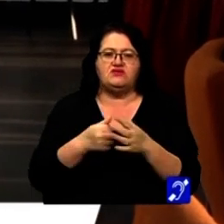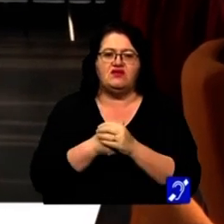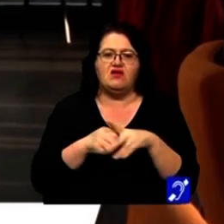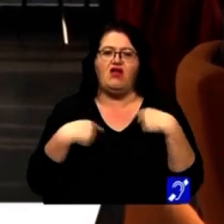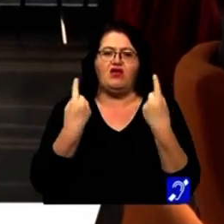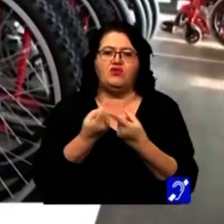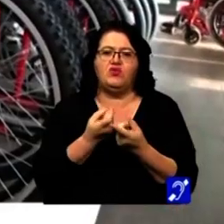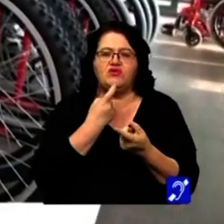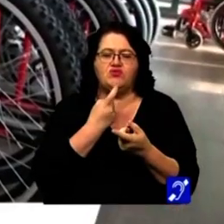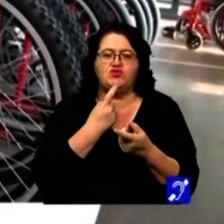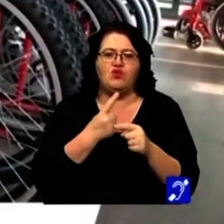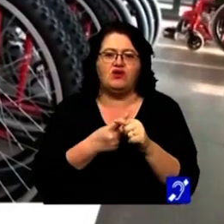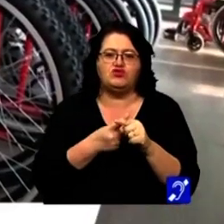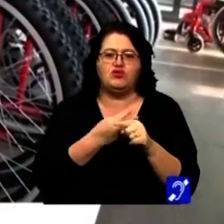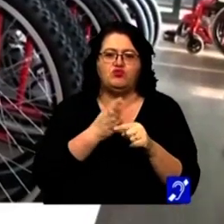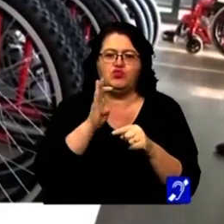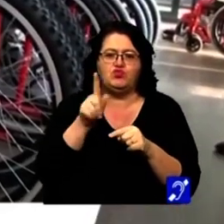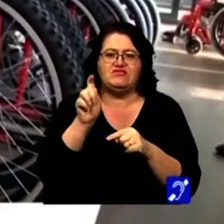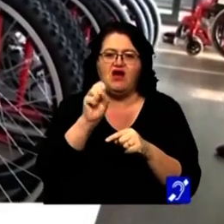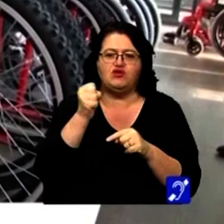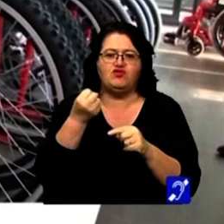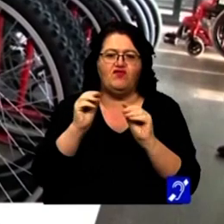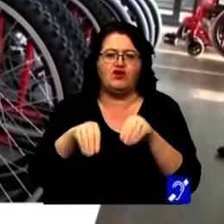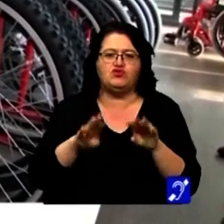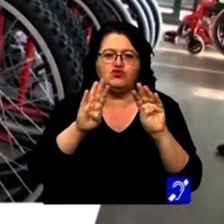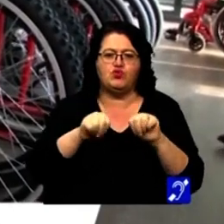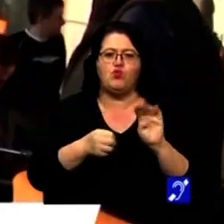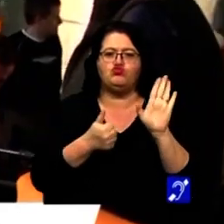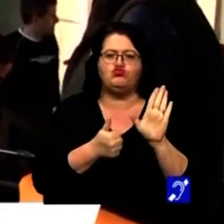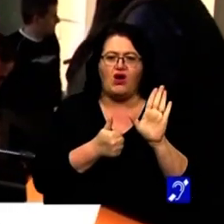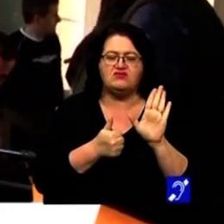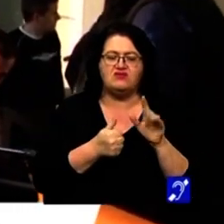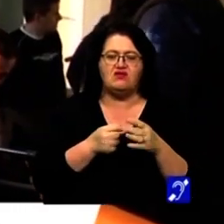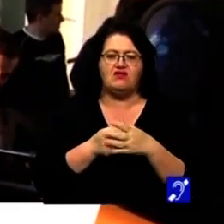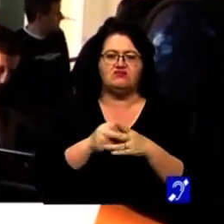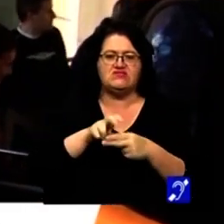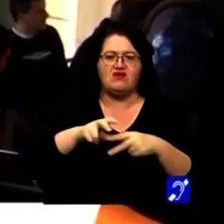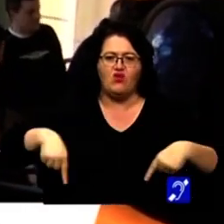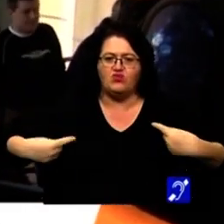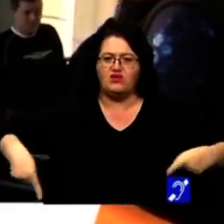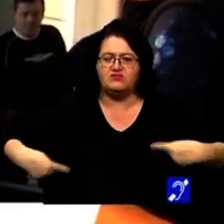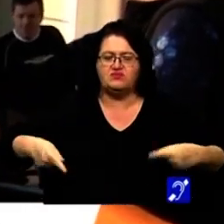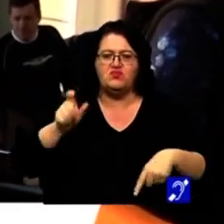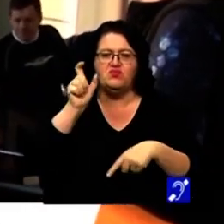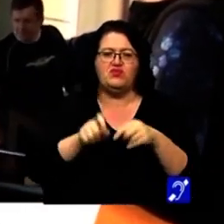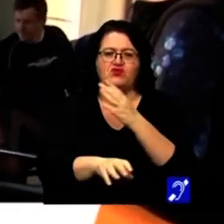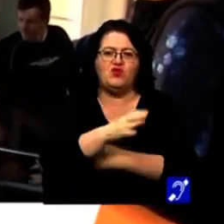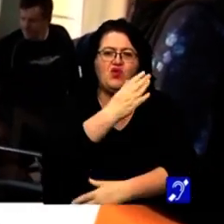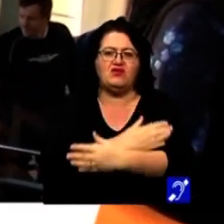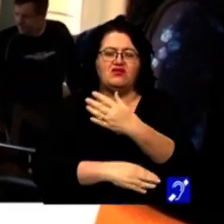La noi, în Timișoara și în Buziaș, vor ajunge 96 dintre ele. Persoanele cu